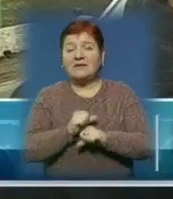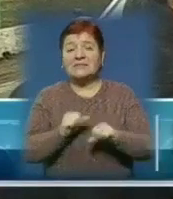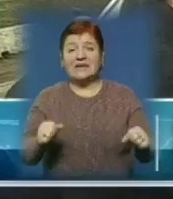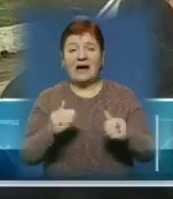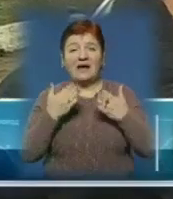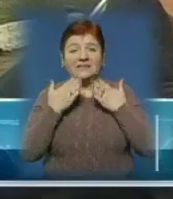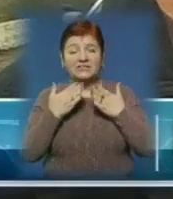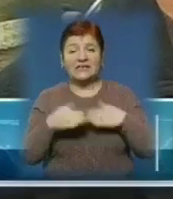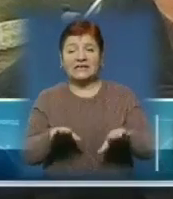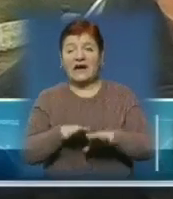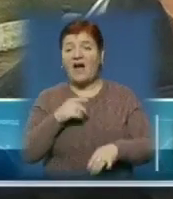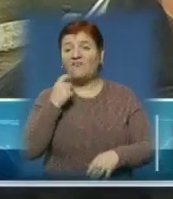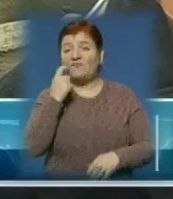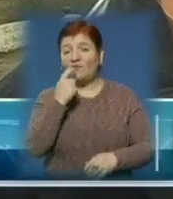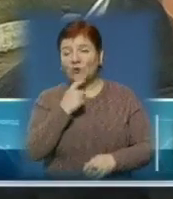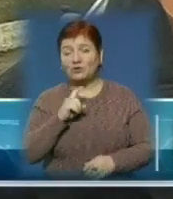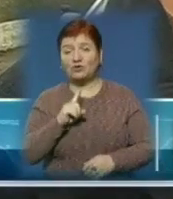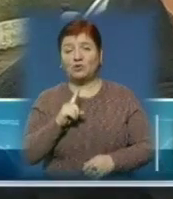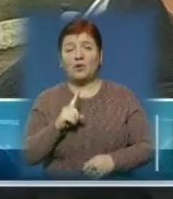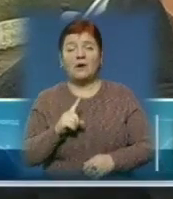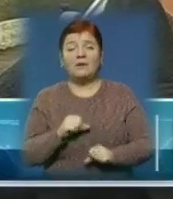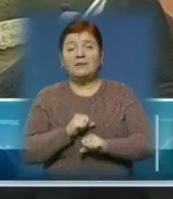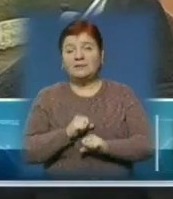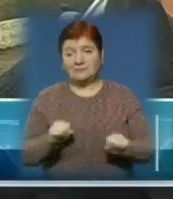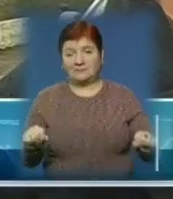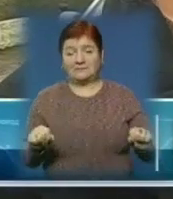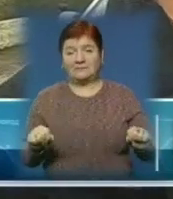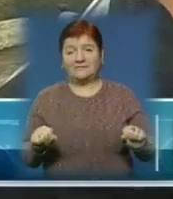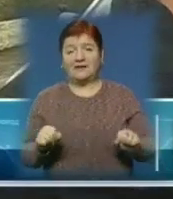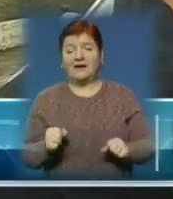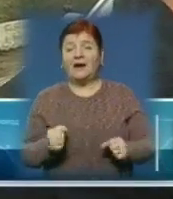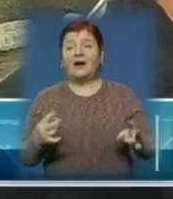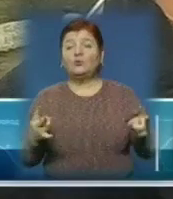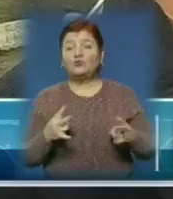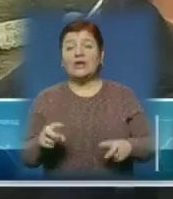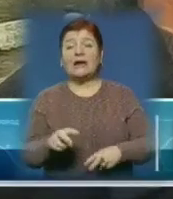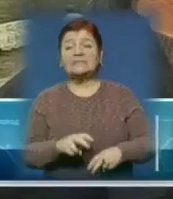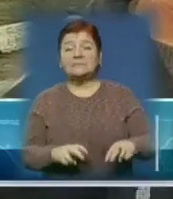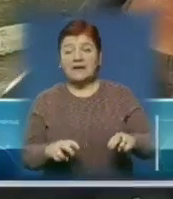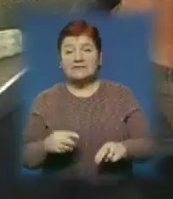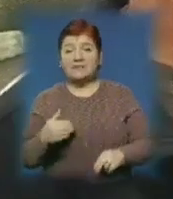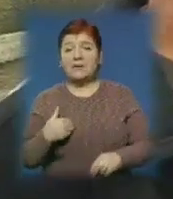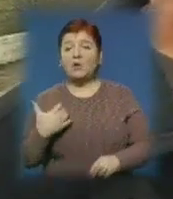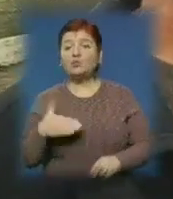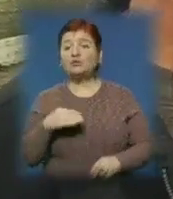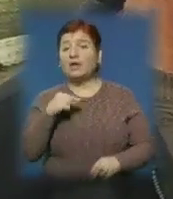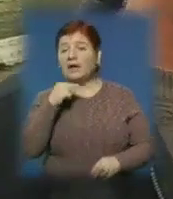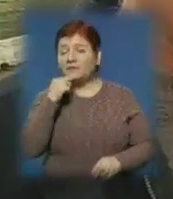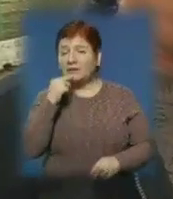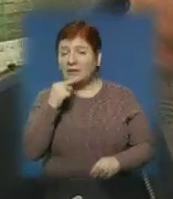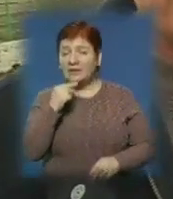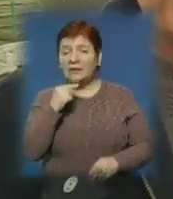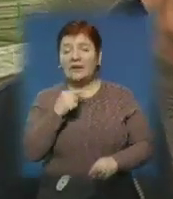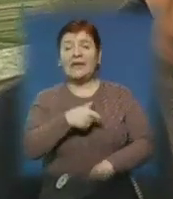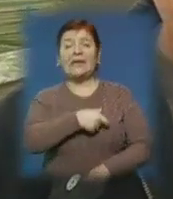вон, вибачте, така вон, що неможливо. Треба розібратися. Ми давно говорили їм, і